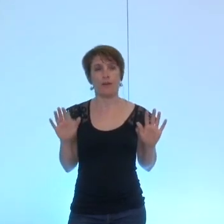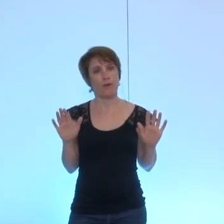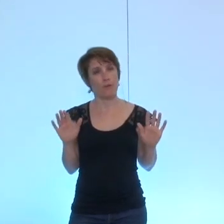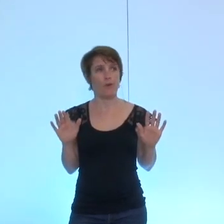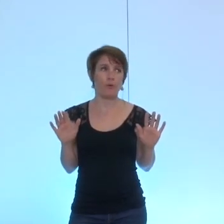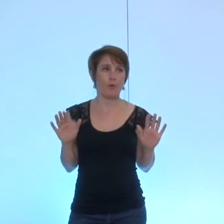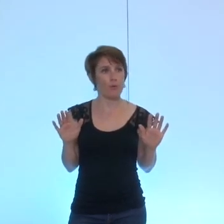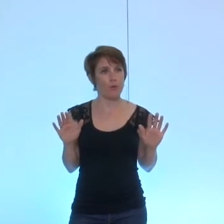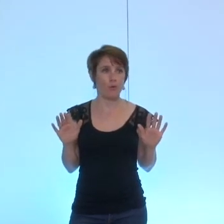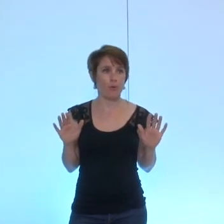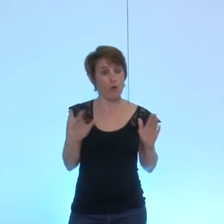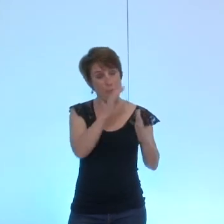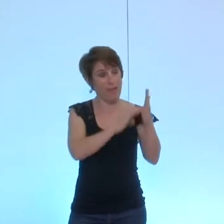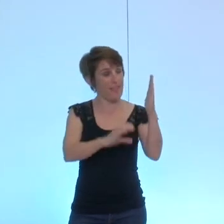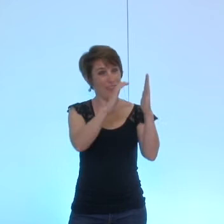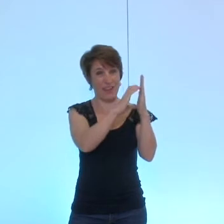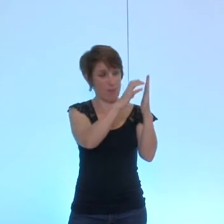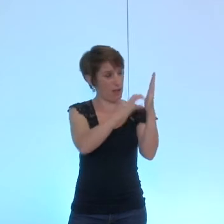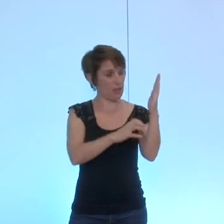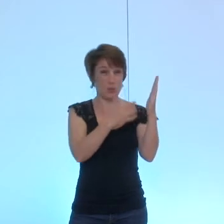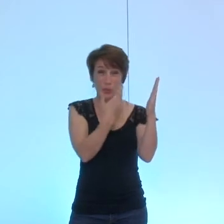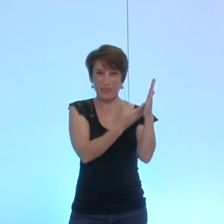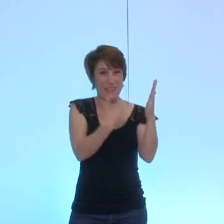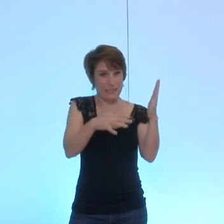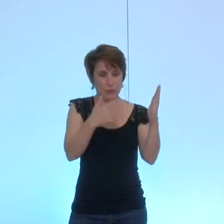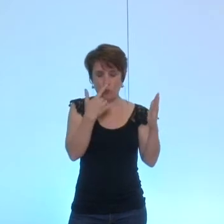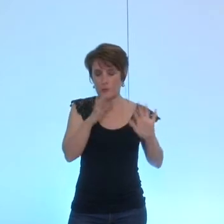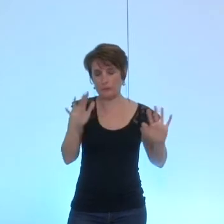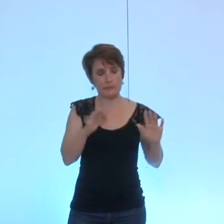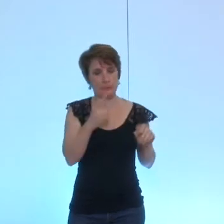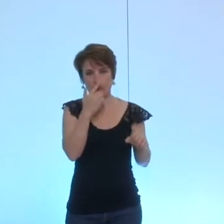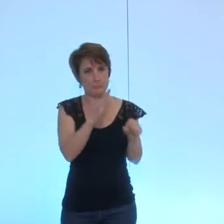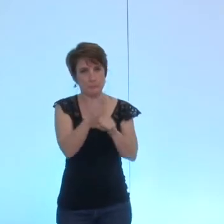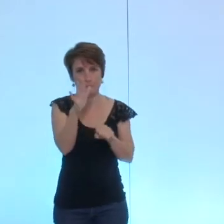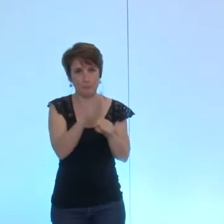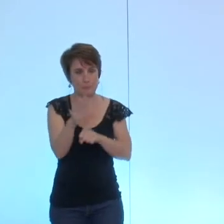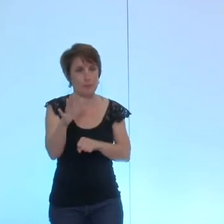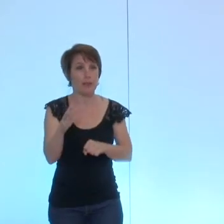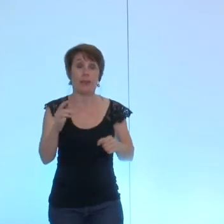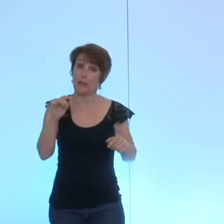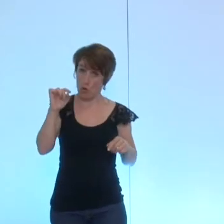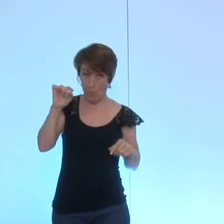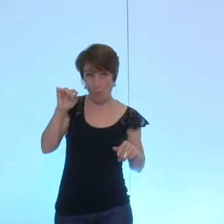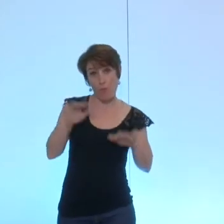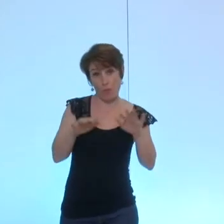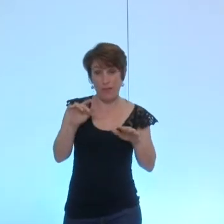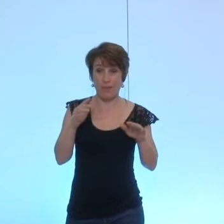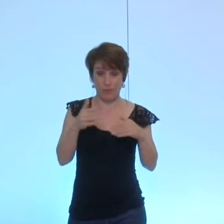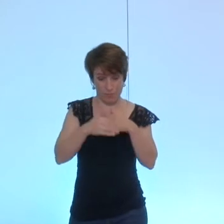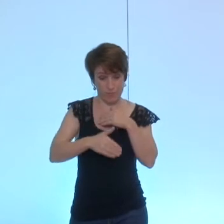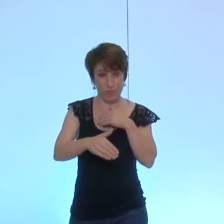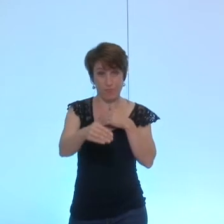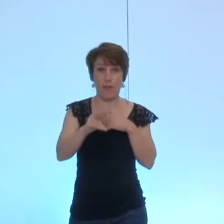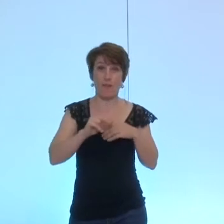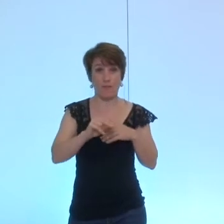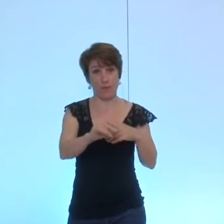la délibération telle qu'elle est là je crois qu'en effet il faudrait se donner les moyens d'autant que nous allons avoir